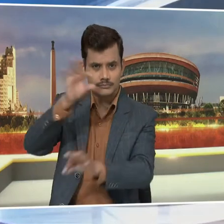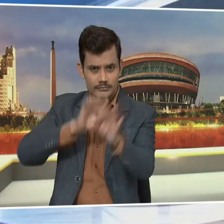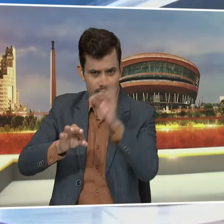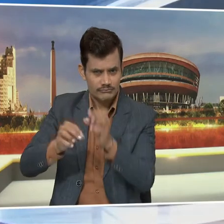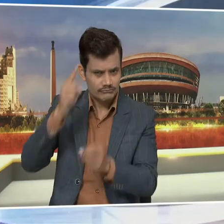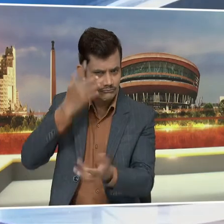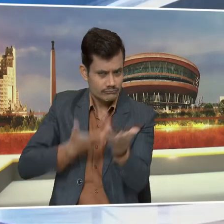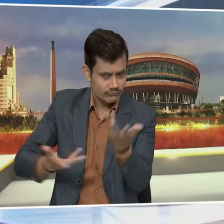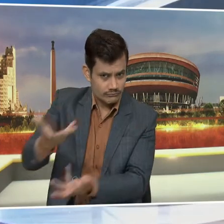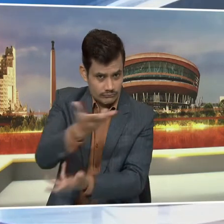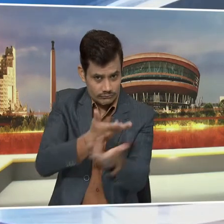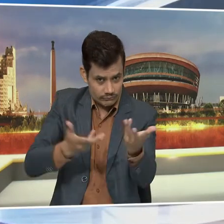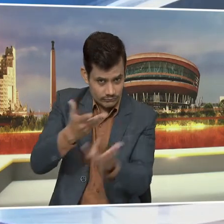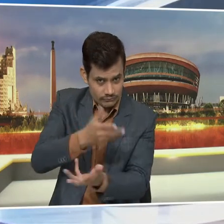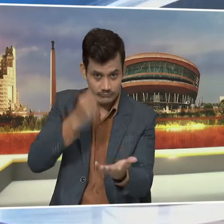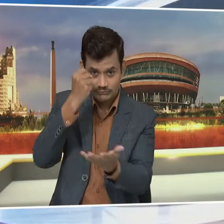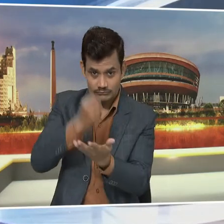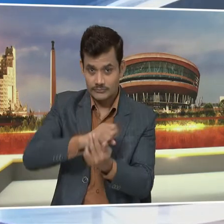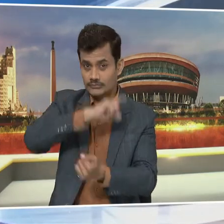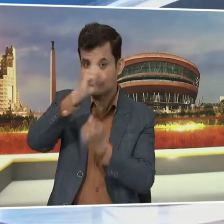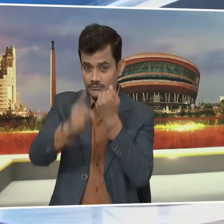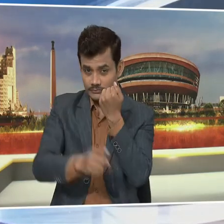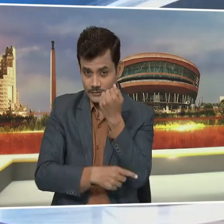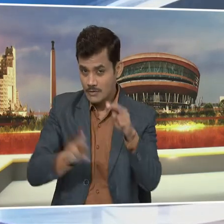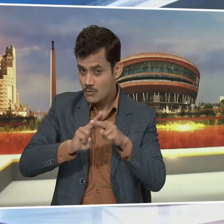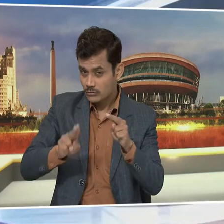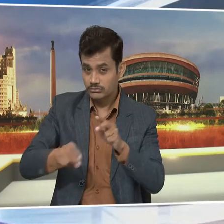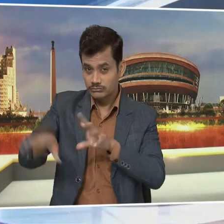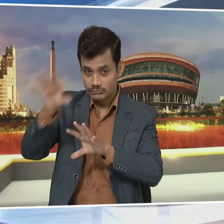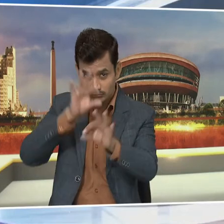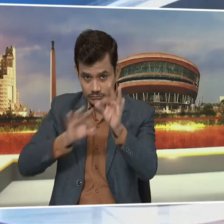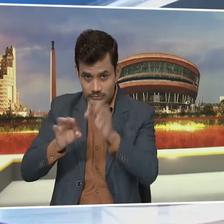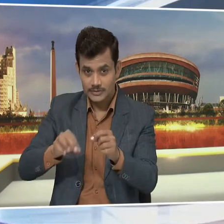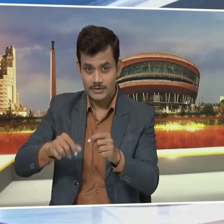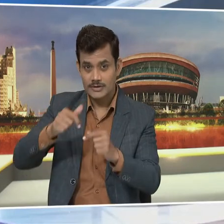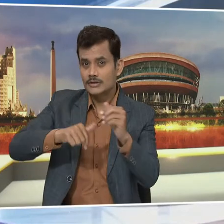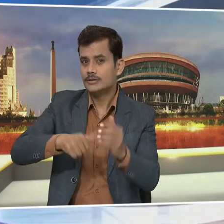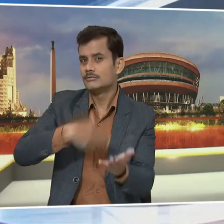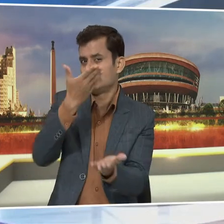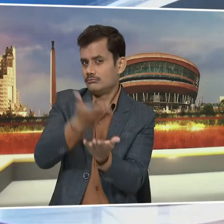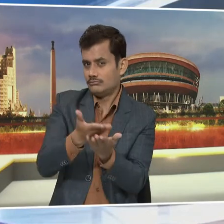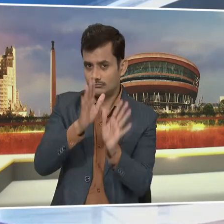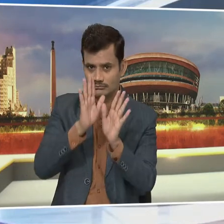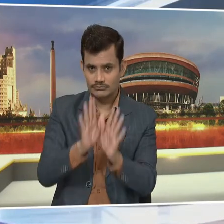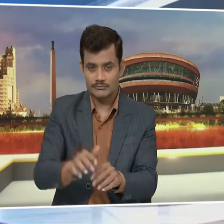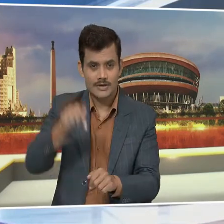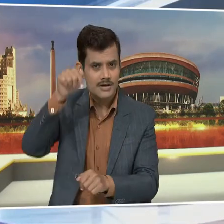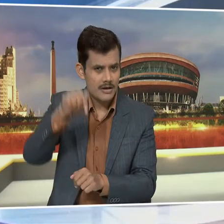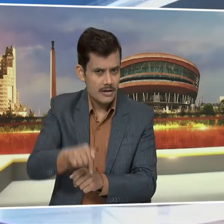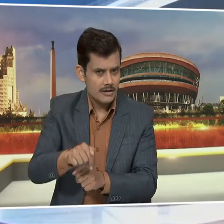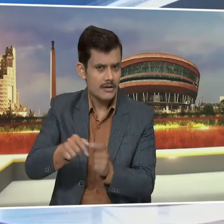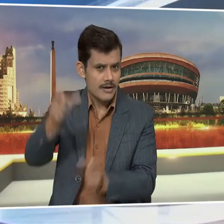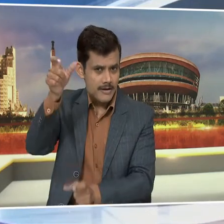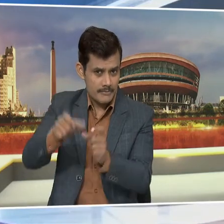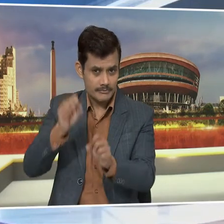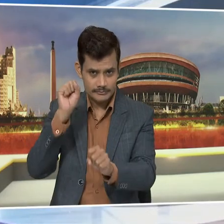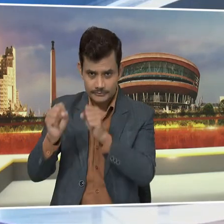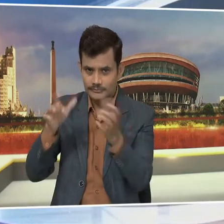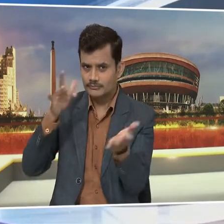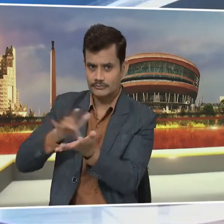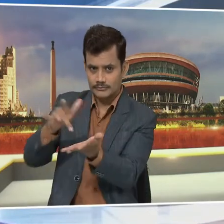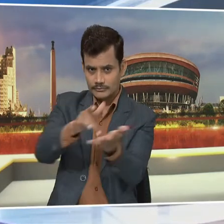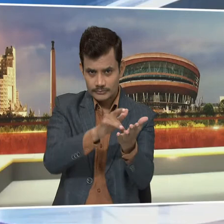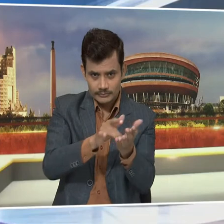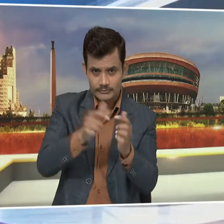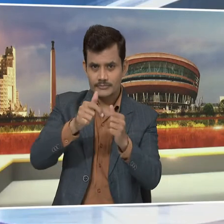मन्थन में जूटी रही और पूरी तरें देख भाल कर उन्हें चुनावी मैदान में उतारा है आप प्रत्याशी अपने अपने ख्षेत्र